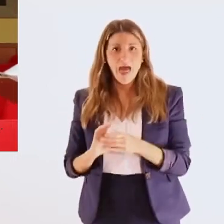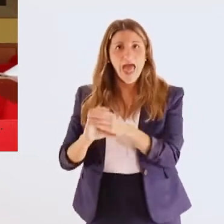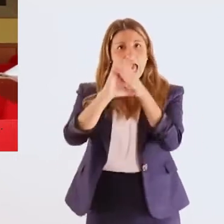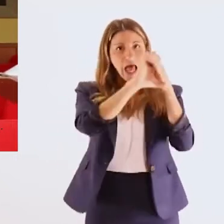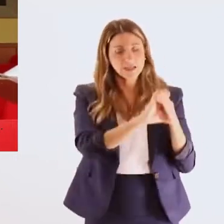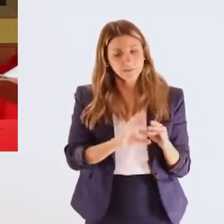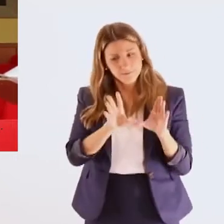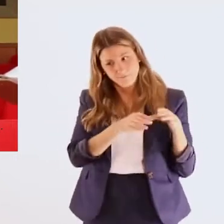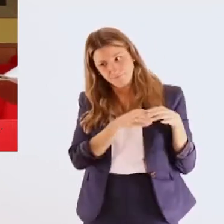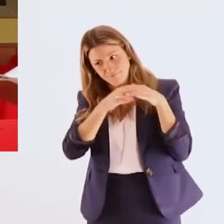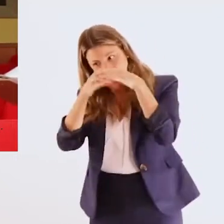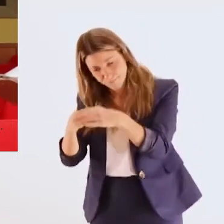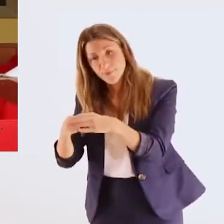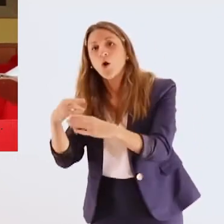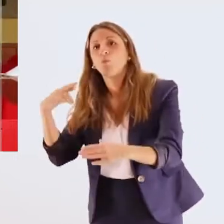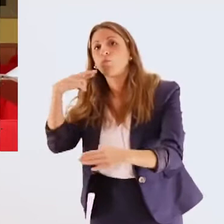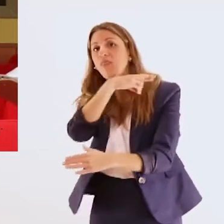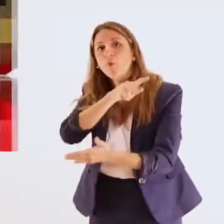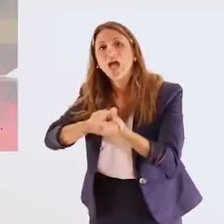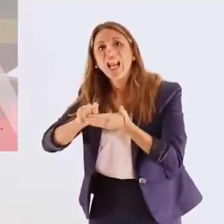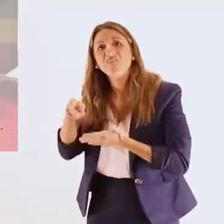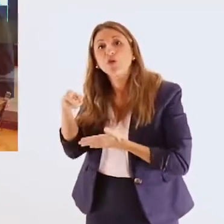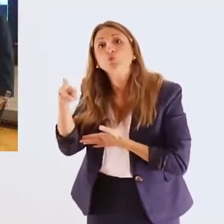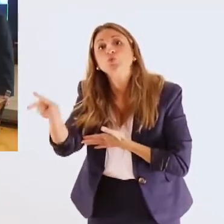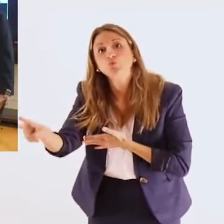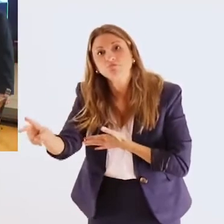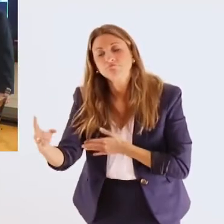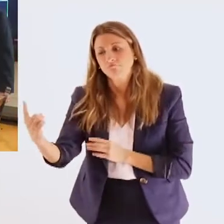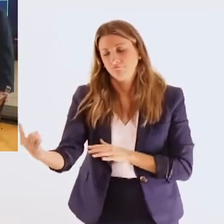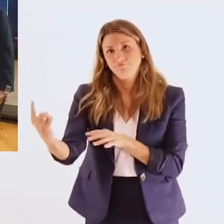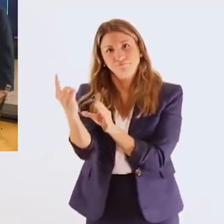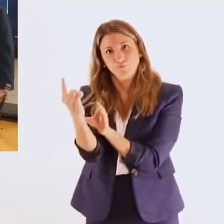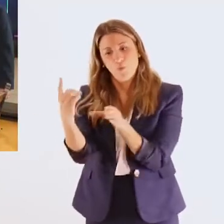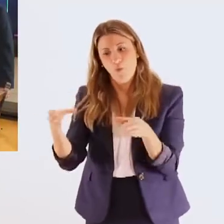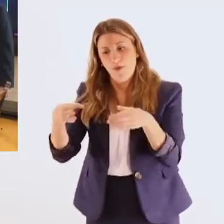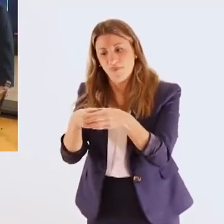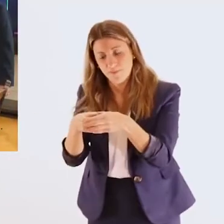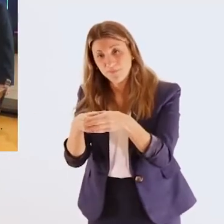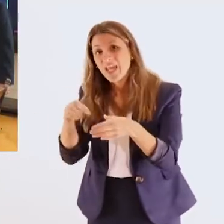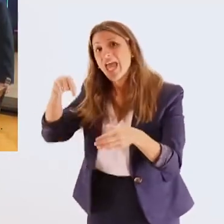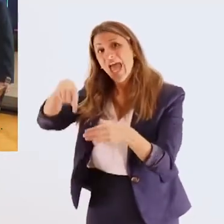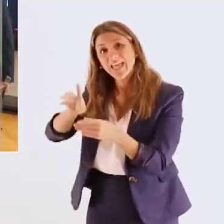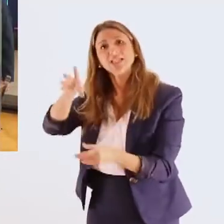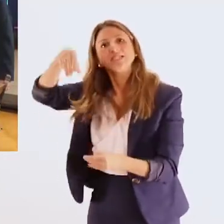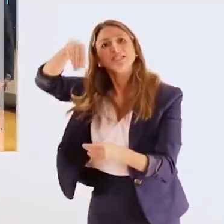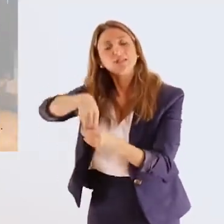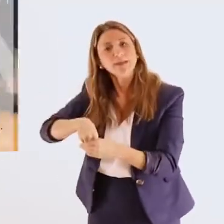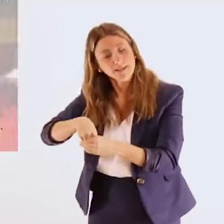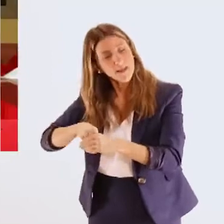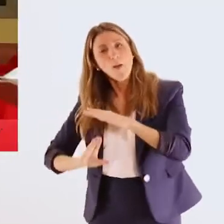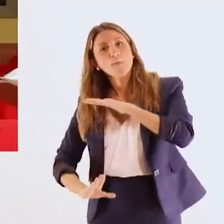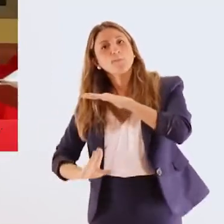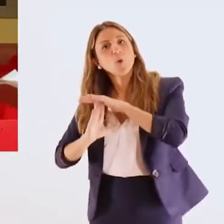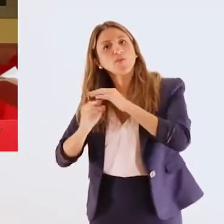Πρώτα απ' όλα πραγματοποιήθηκε συνάντηση με τον Πρωθυπουργό, τον κύριο Κυριάκο Μητσοτάκη. Η συνάντηση ήταν από